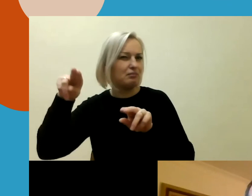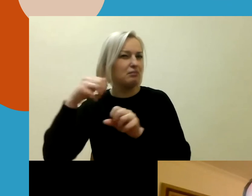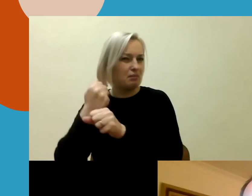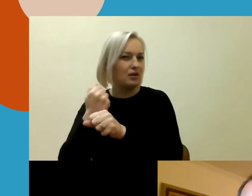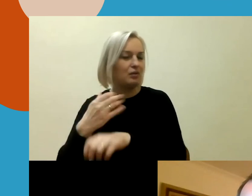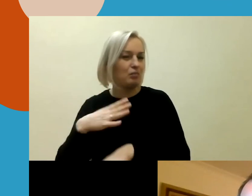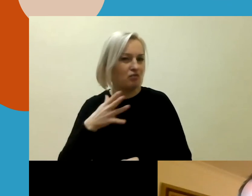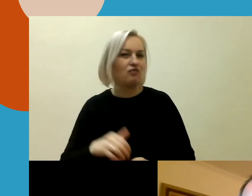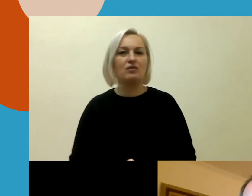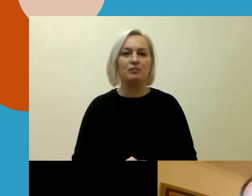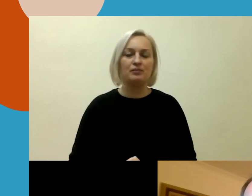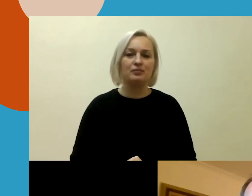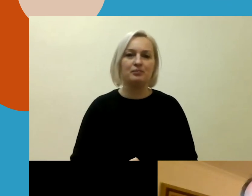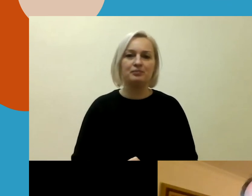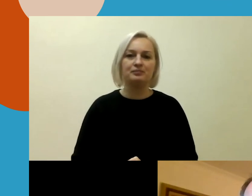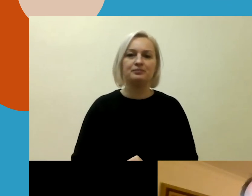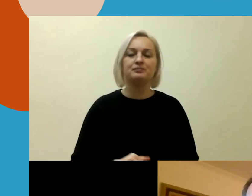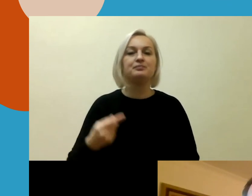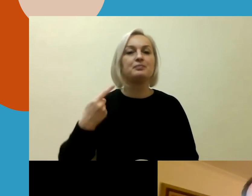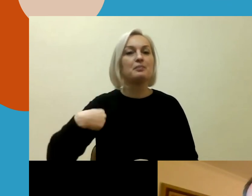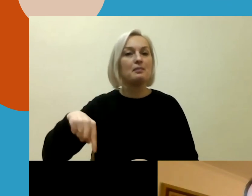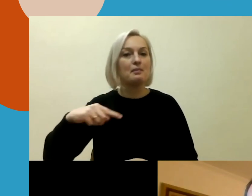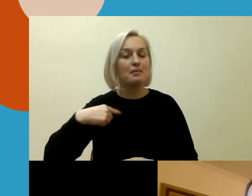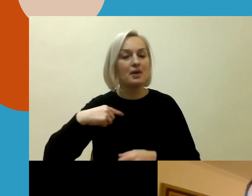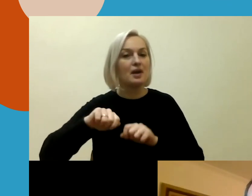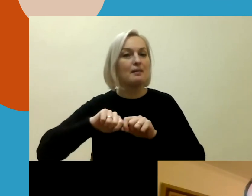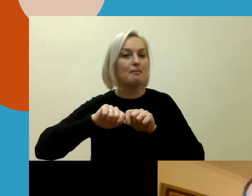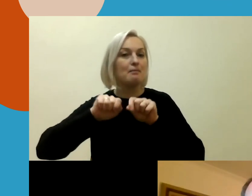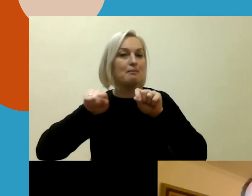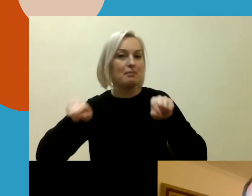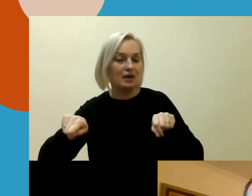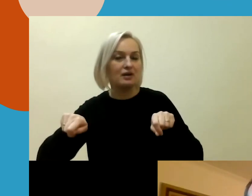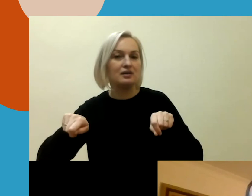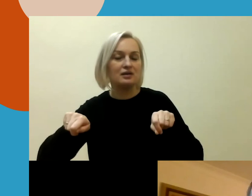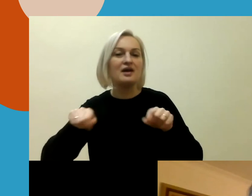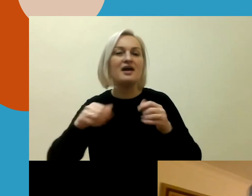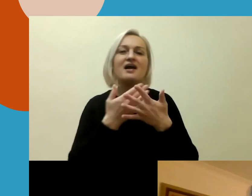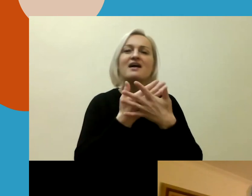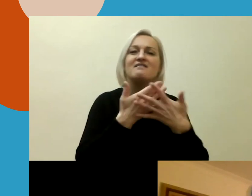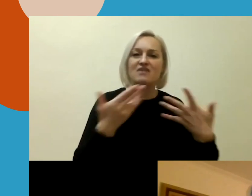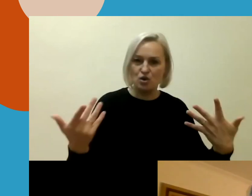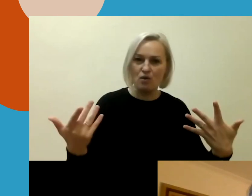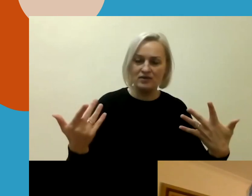Mes pradėjome įvairovės strategiją ir